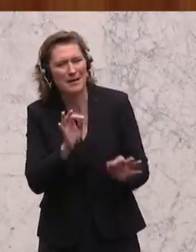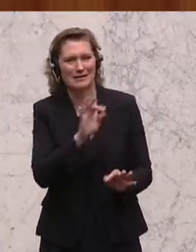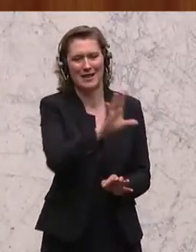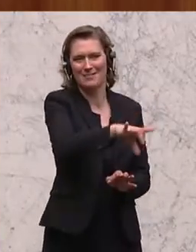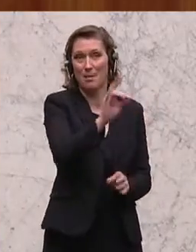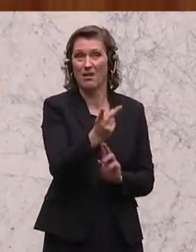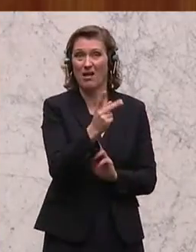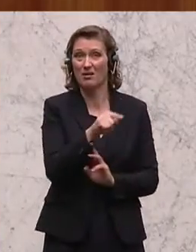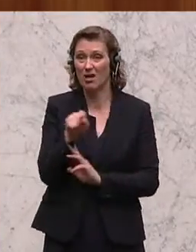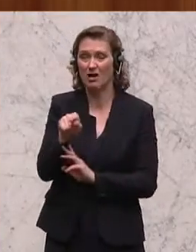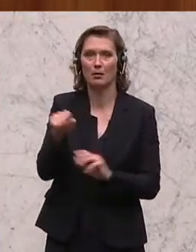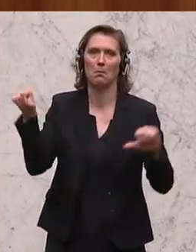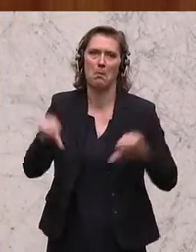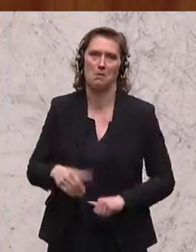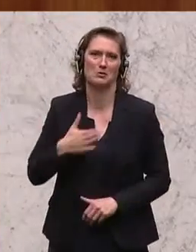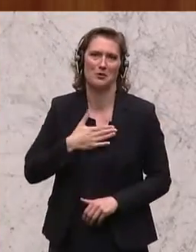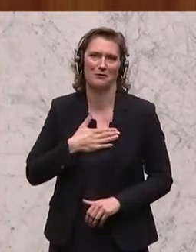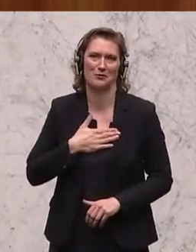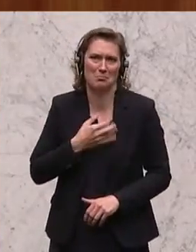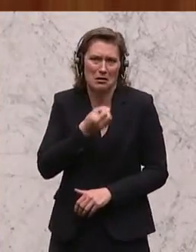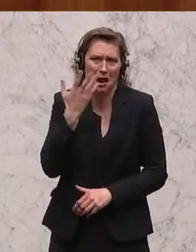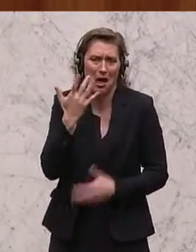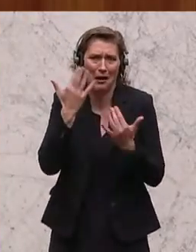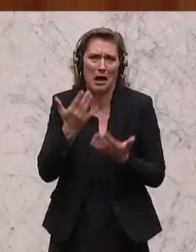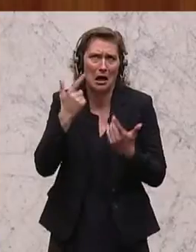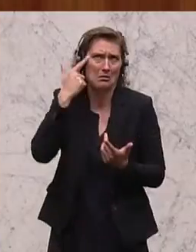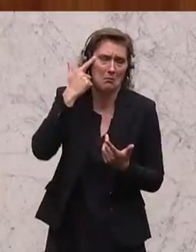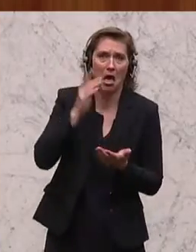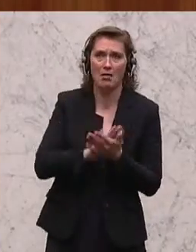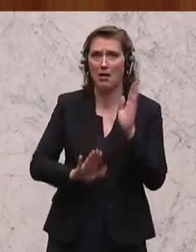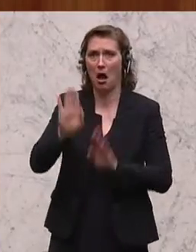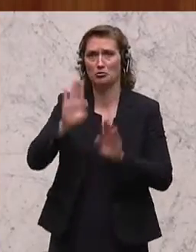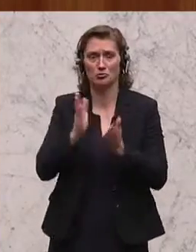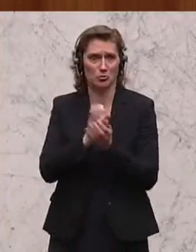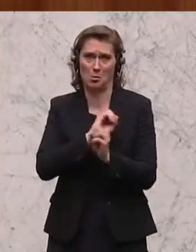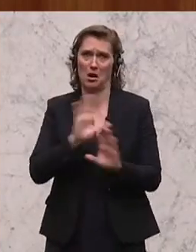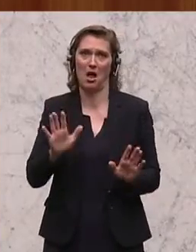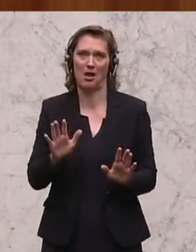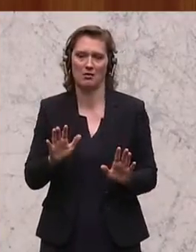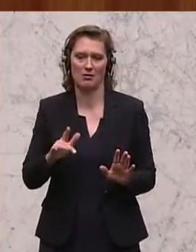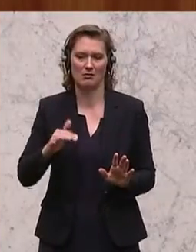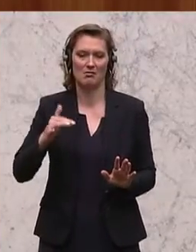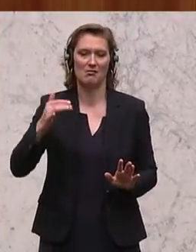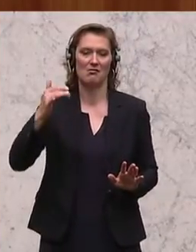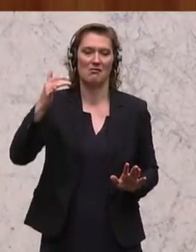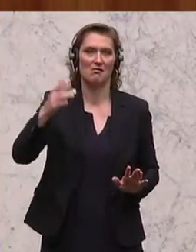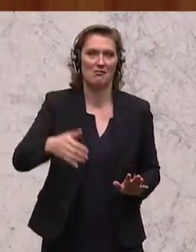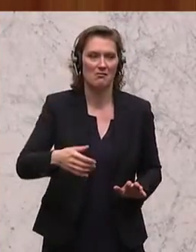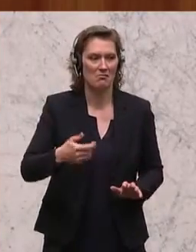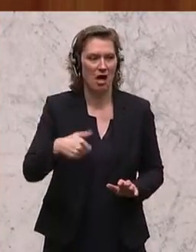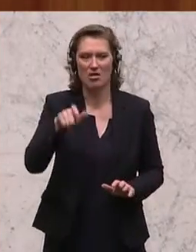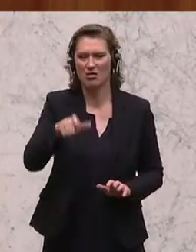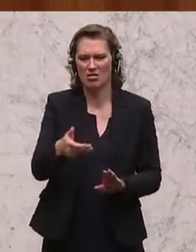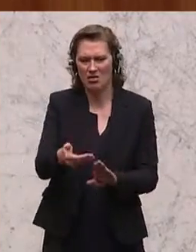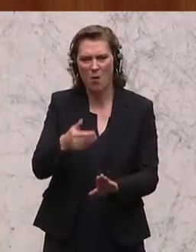durchkommen. Das war dann klar, auch nach der ersten Abstimmung. Und es hat sich dann auch ein Name, der